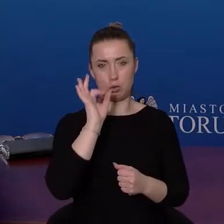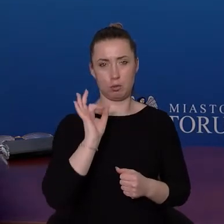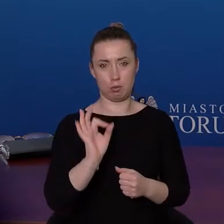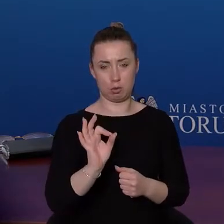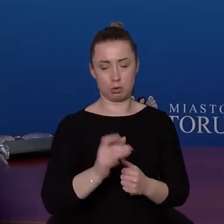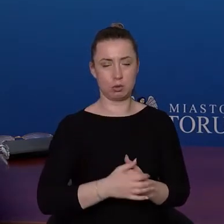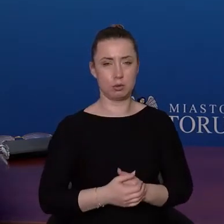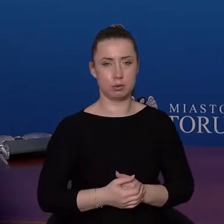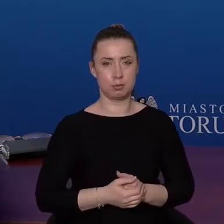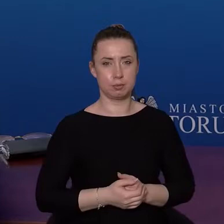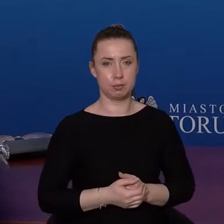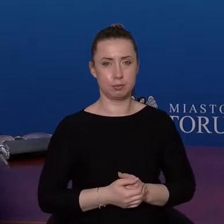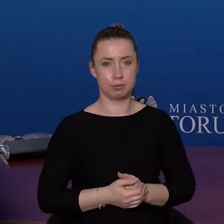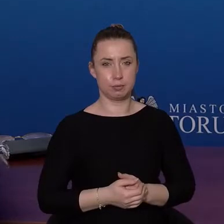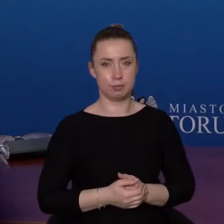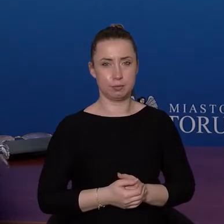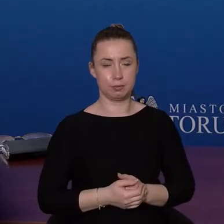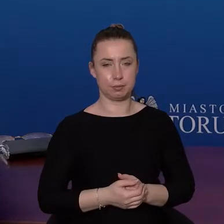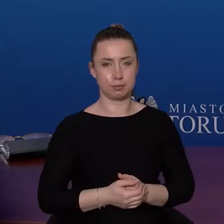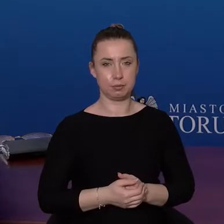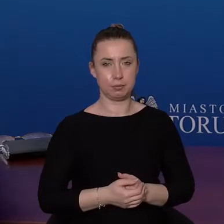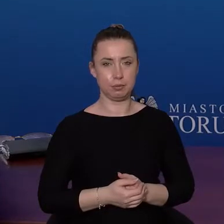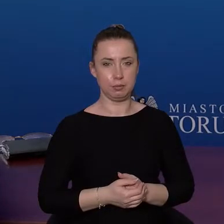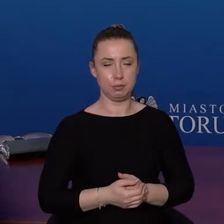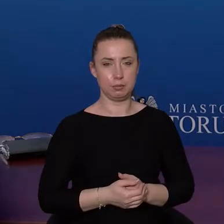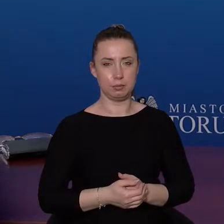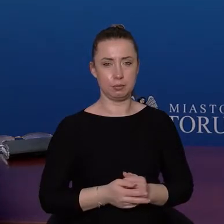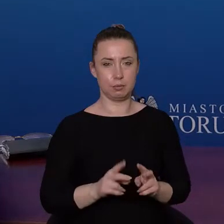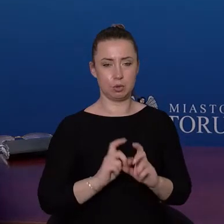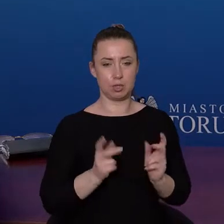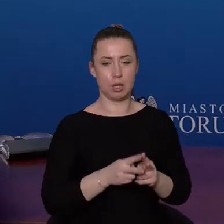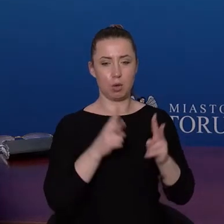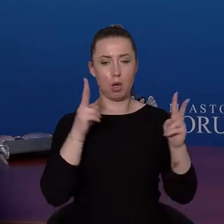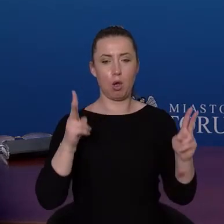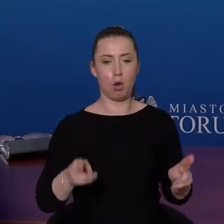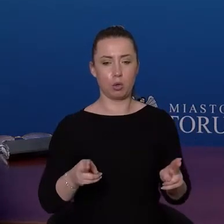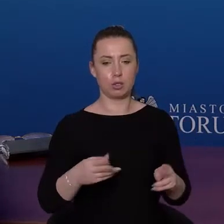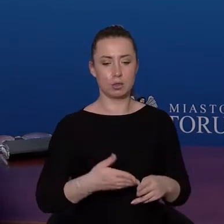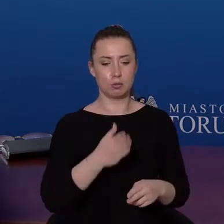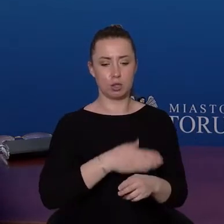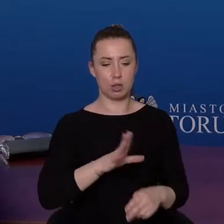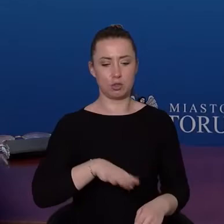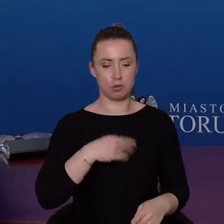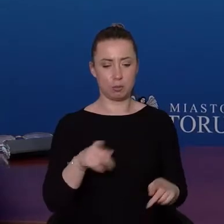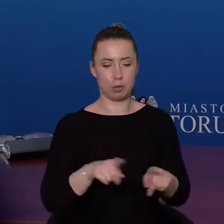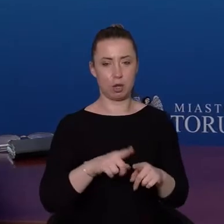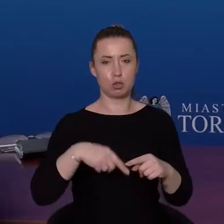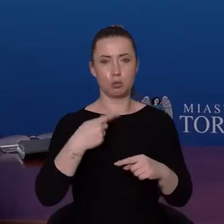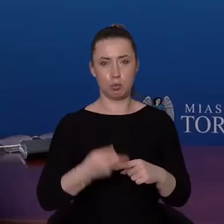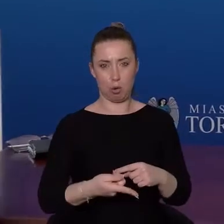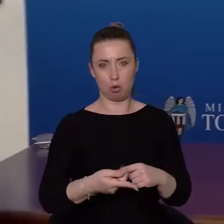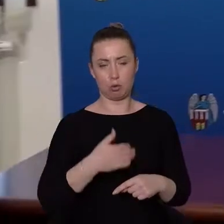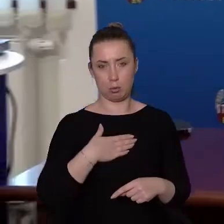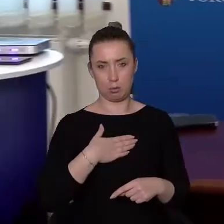którym mówimy, około świątecznym i wczesno-noworocznym transport publiczny nie osiąga. Dziękuję